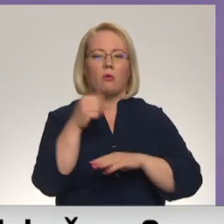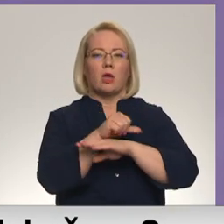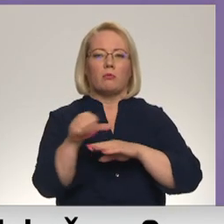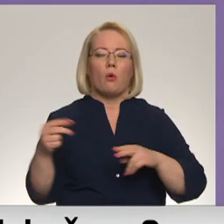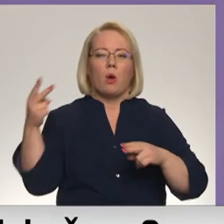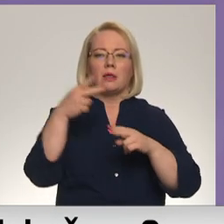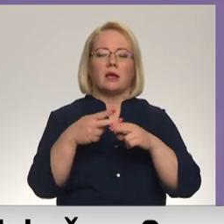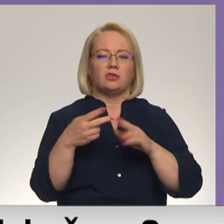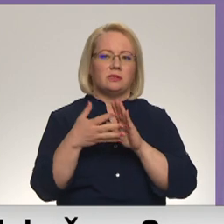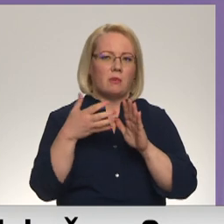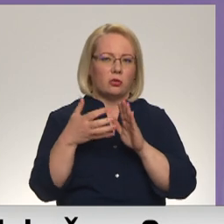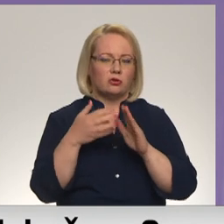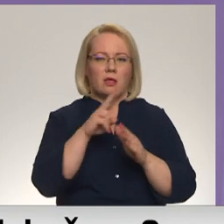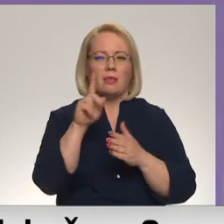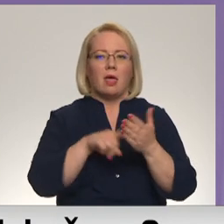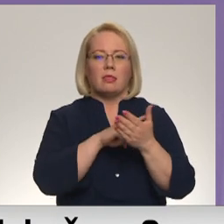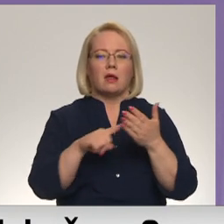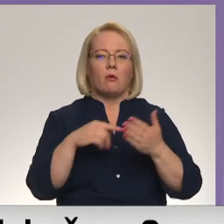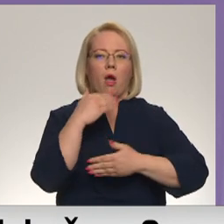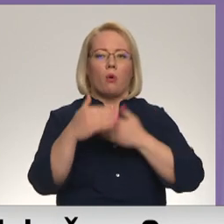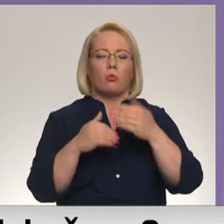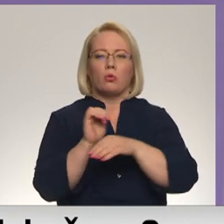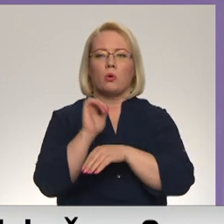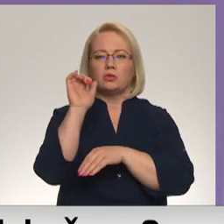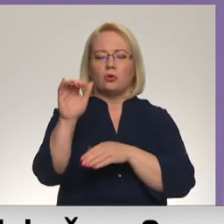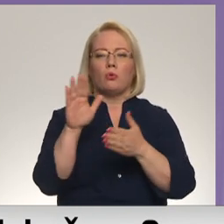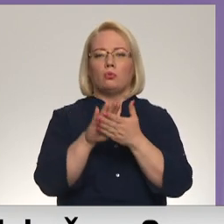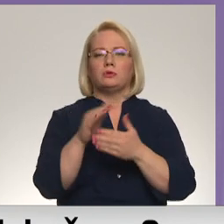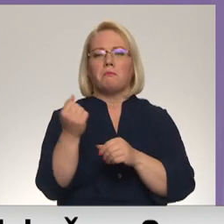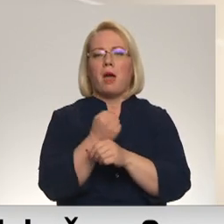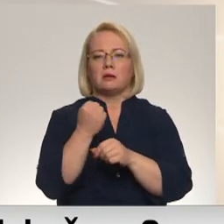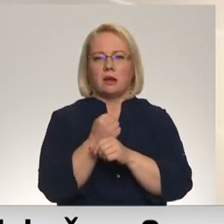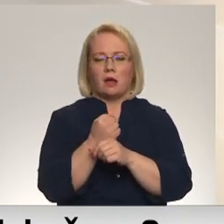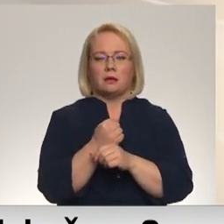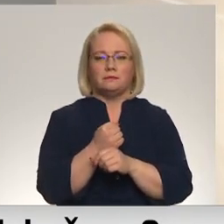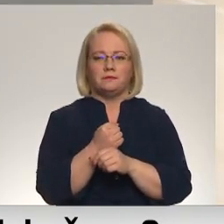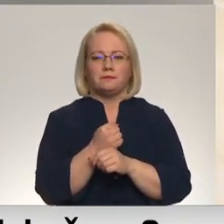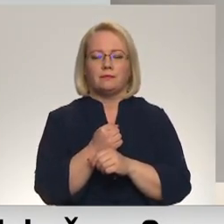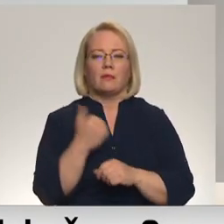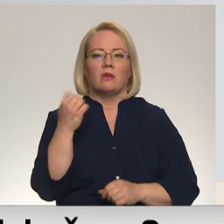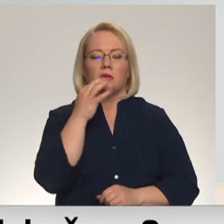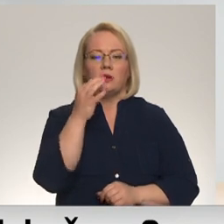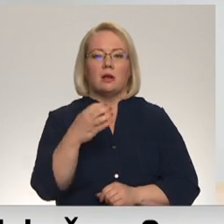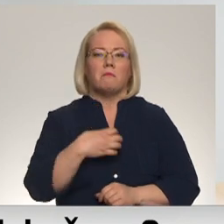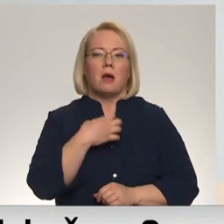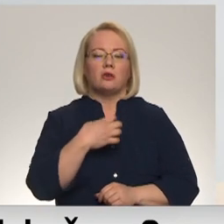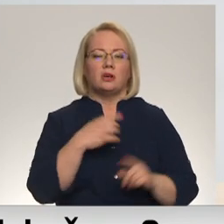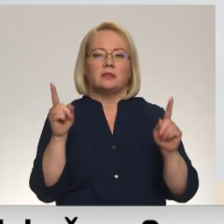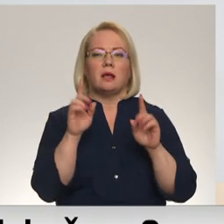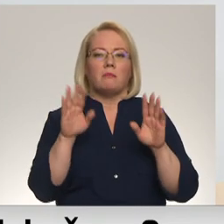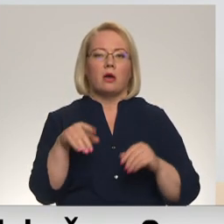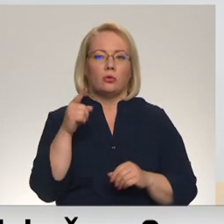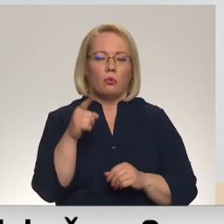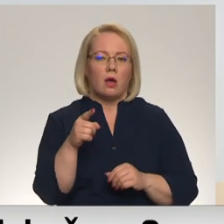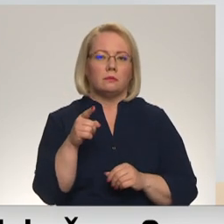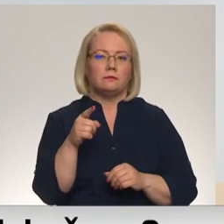otraizējie izmantošanai nedrīgo tekstilu nosūtīt uz pārstrādes rūpnīcā. Bažas ir vislielākās par to, ka